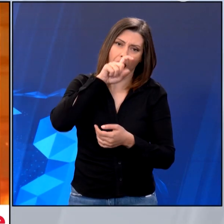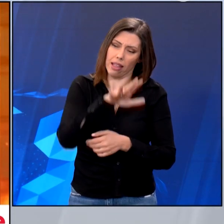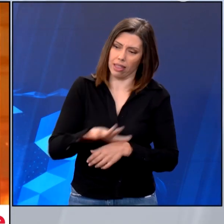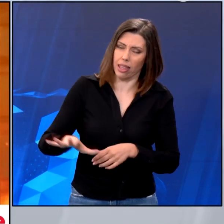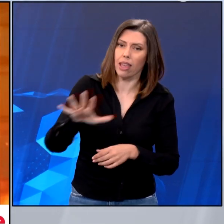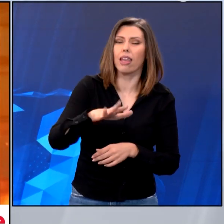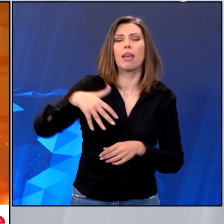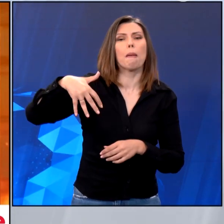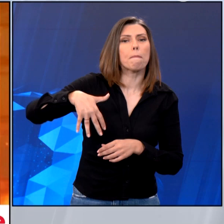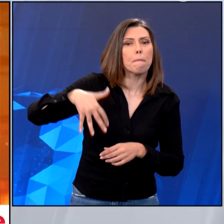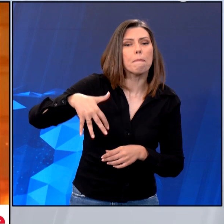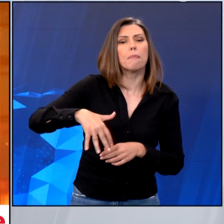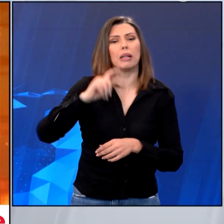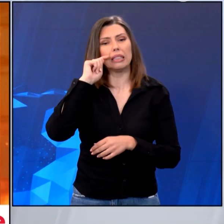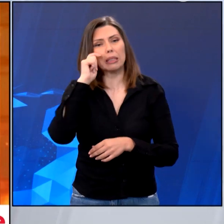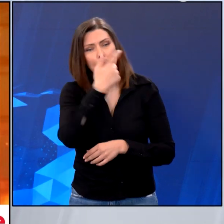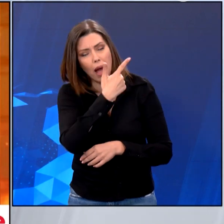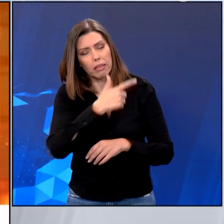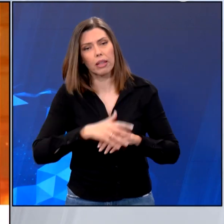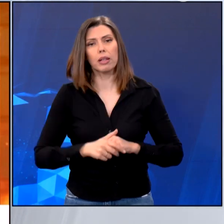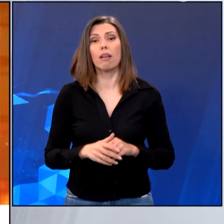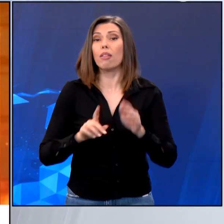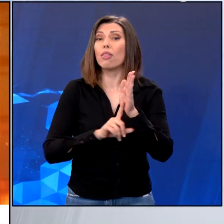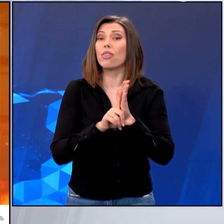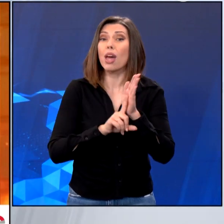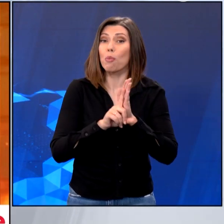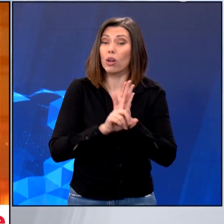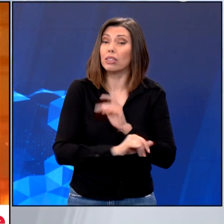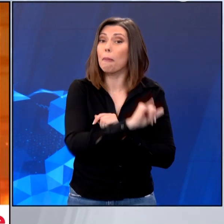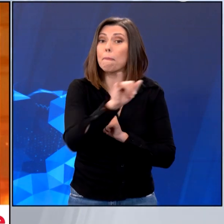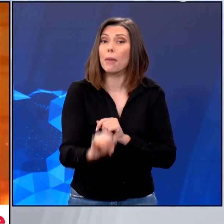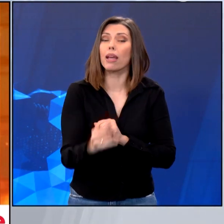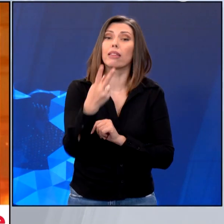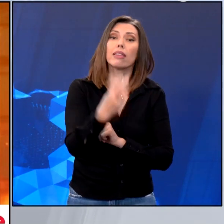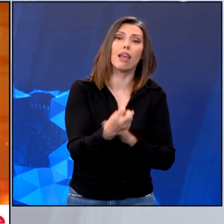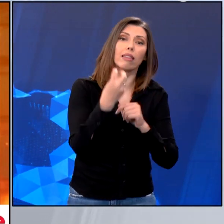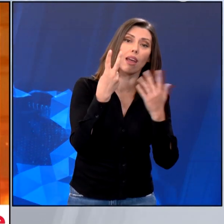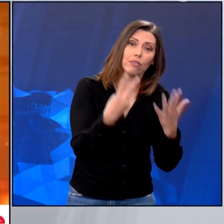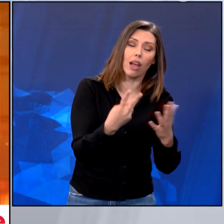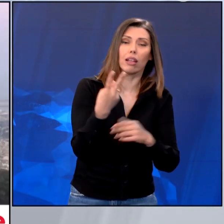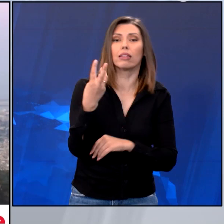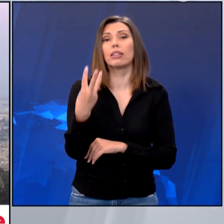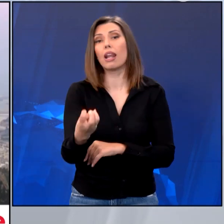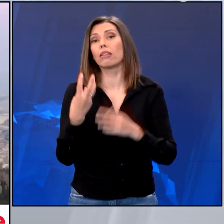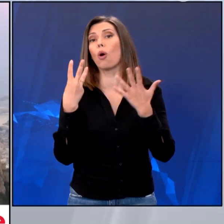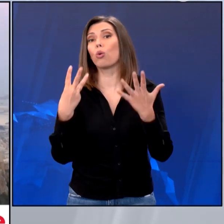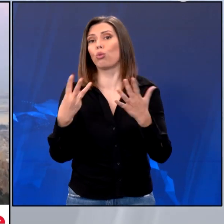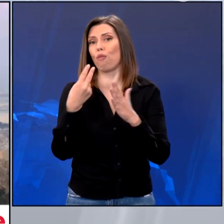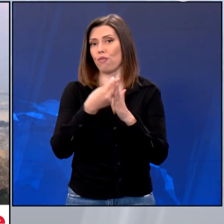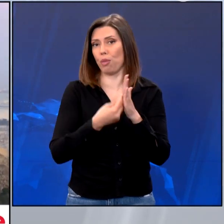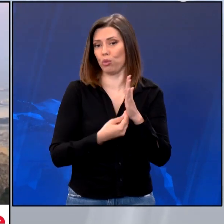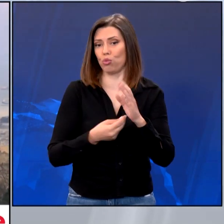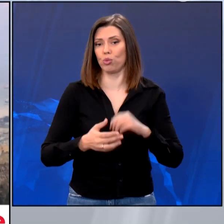τη Λαγκωνία και ίσως περιοχές της Αιτωλοακαρνανίας. Η θερμοκρασία θα εγγίξει στους 37 με 38 βαθμούς Κελσίου. Παρά την υψηλή